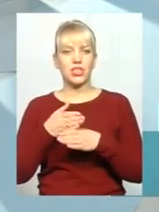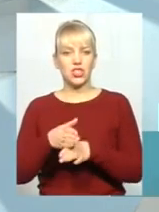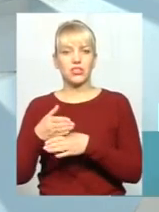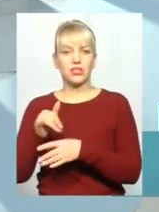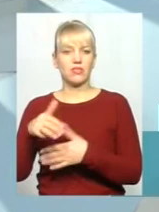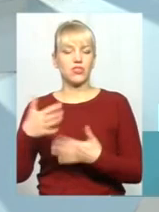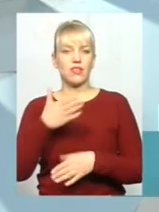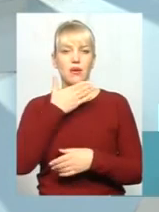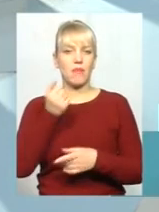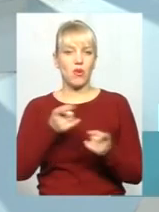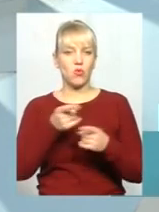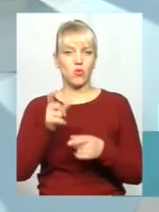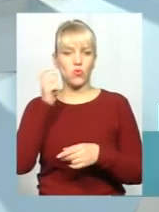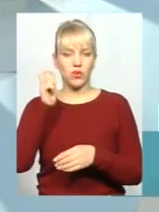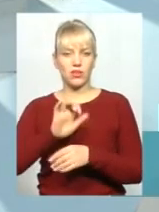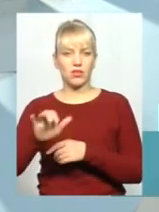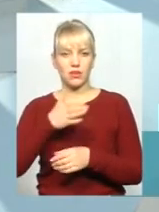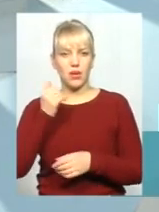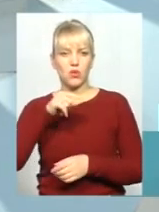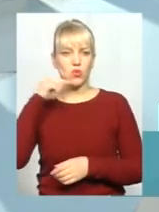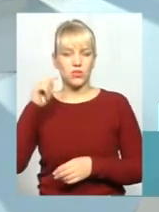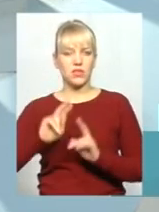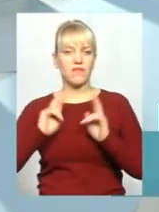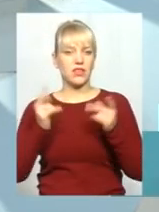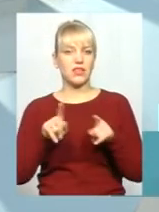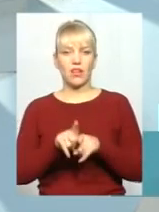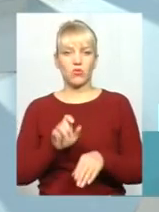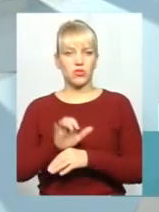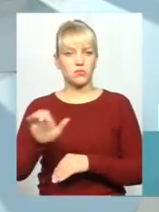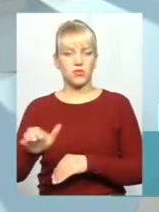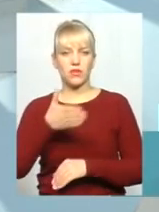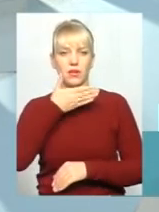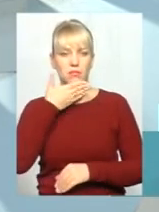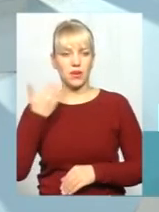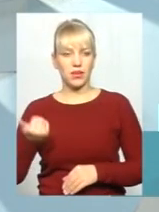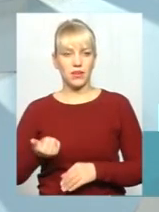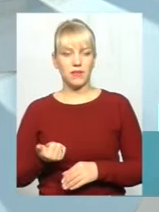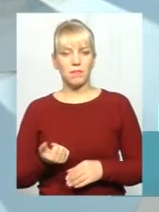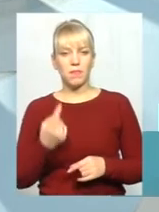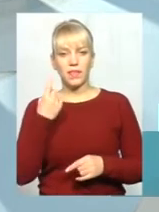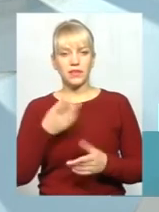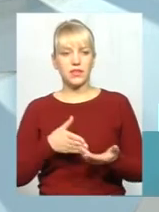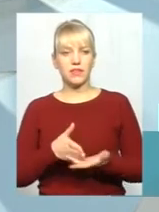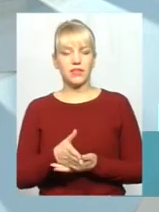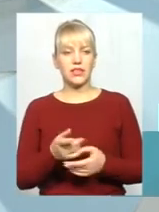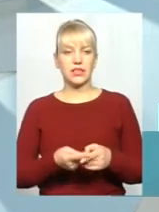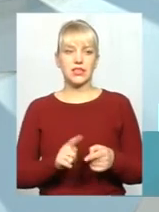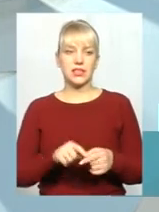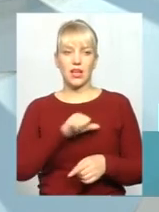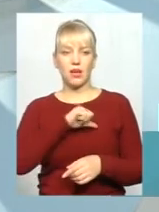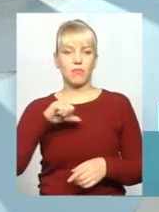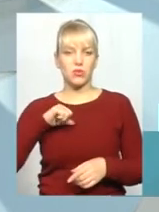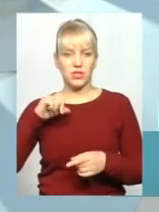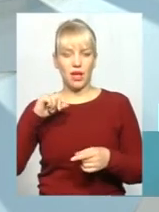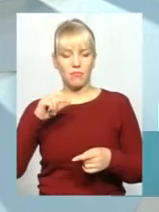виготовляє, і з Російської Федерації вони теж не поставляються, з країни агресора. Єдиний вихід – або самопал,